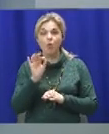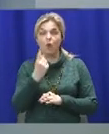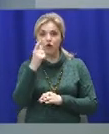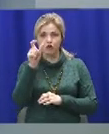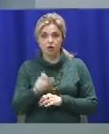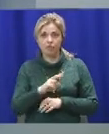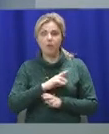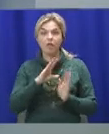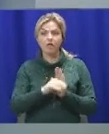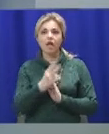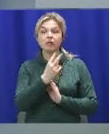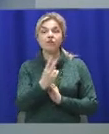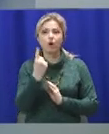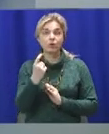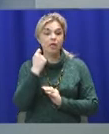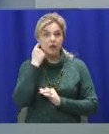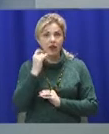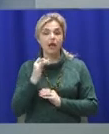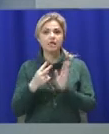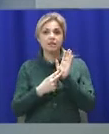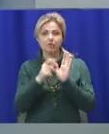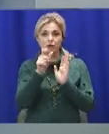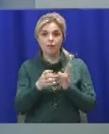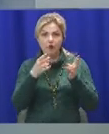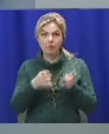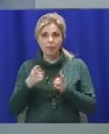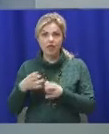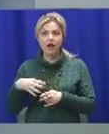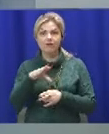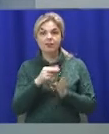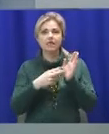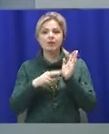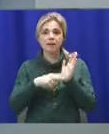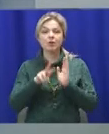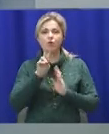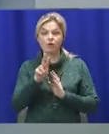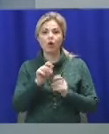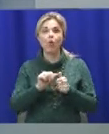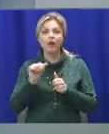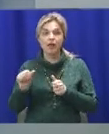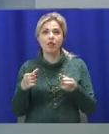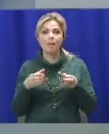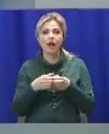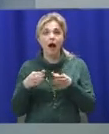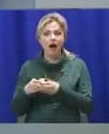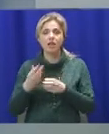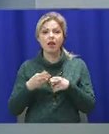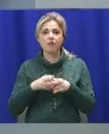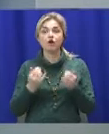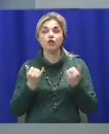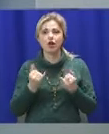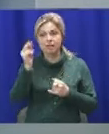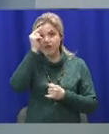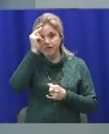рік та сімох постраждалих. Усі вони із 92-ї окремої механізованої бригади, яка нині на навчаннях перебуває під